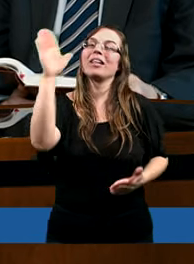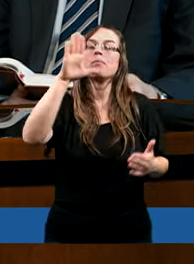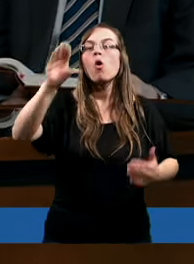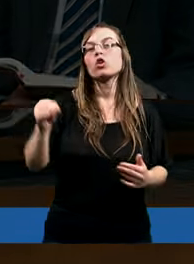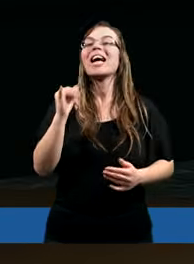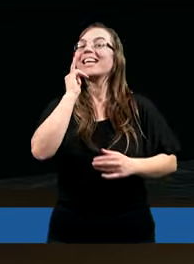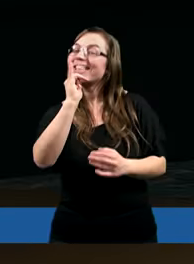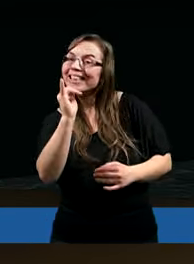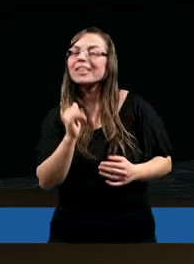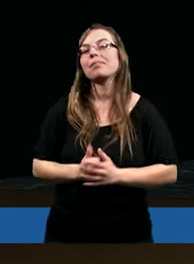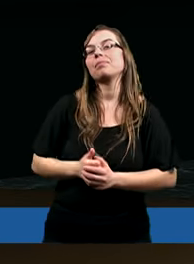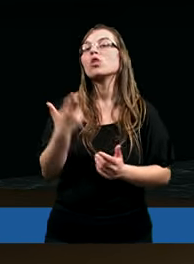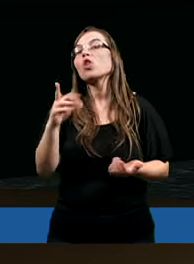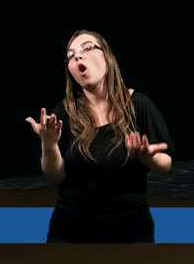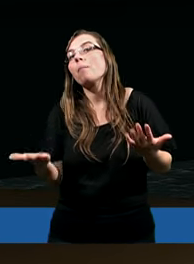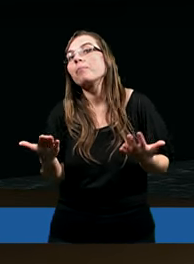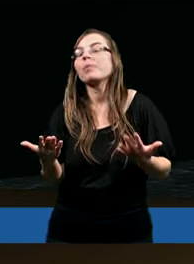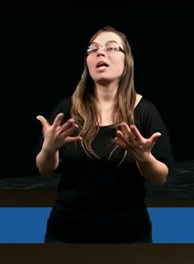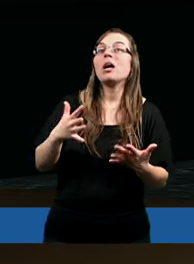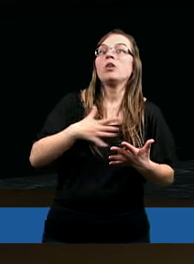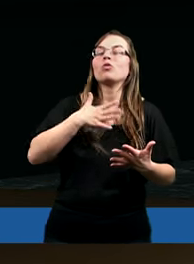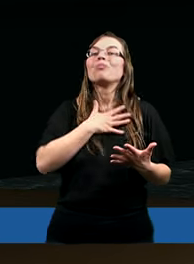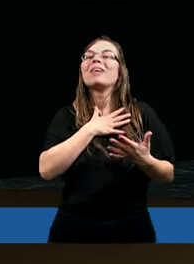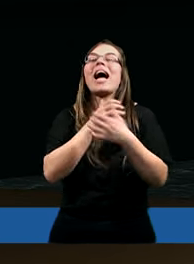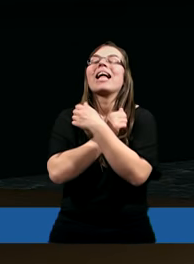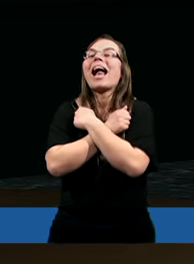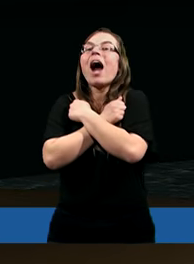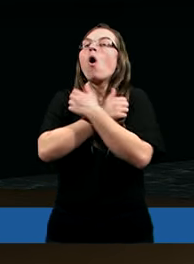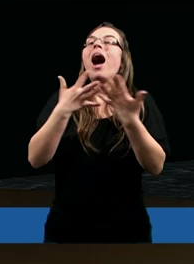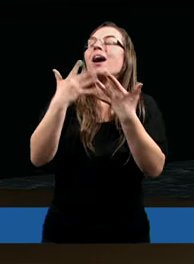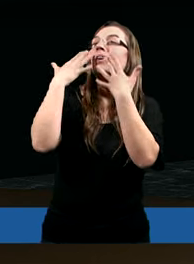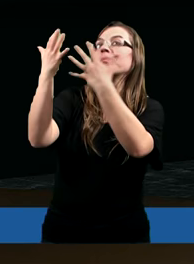i no zauroczyliśmy się,